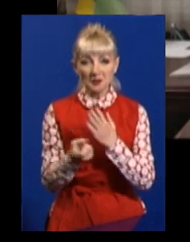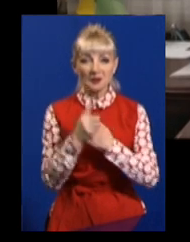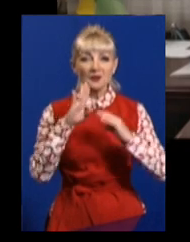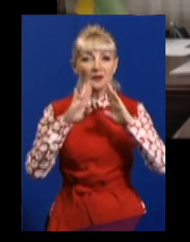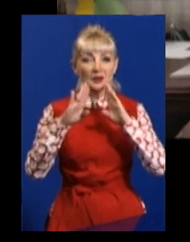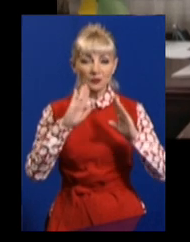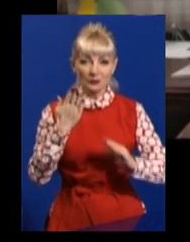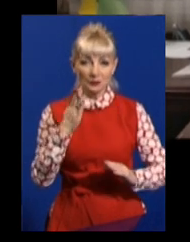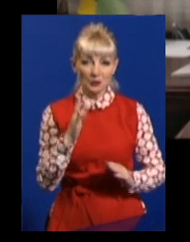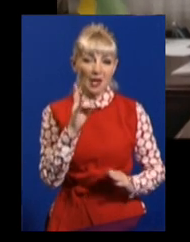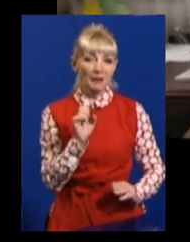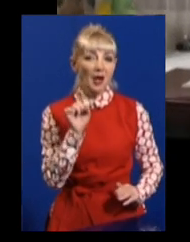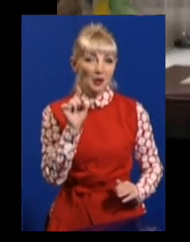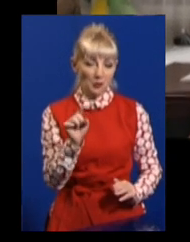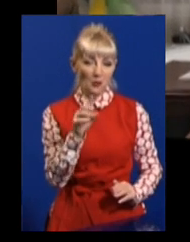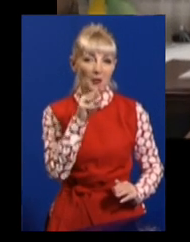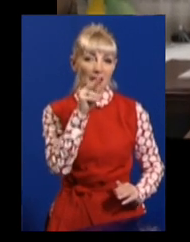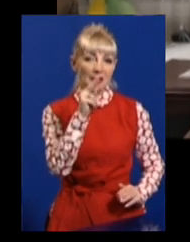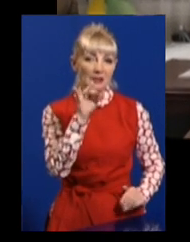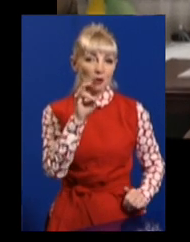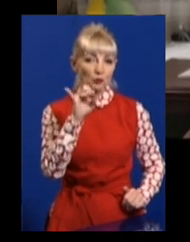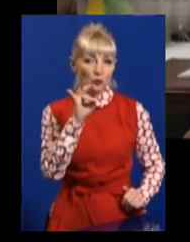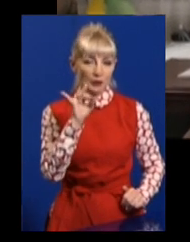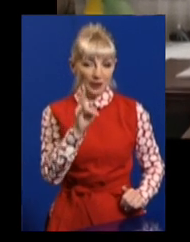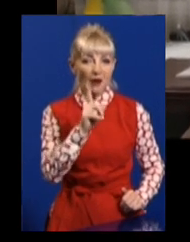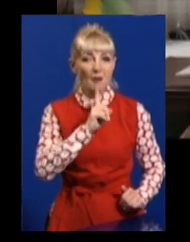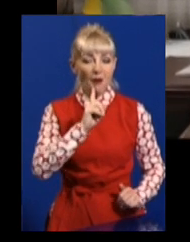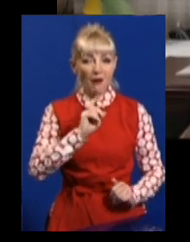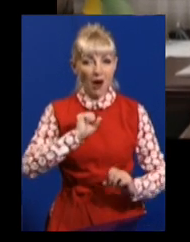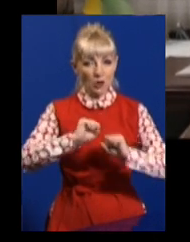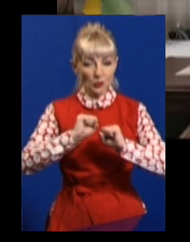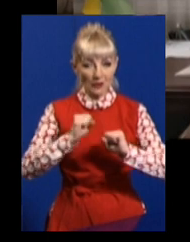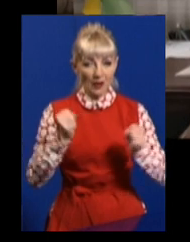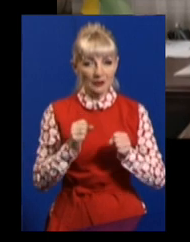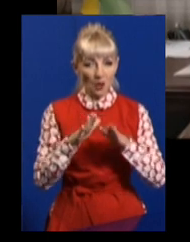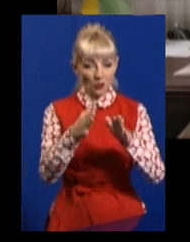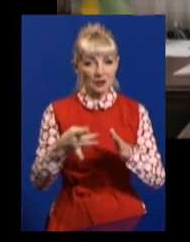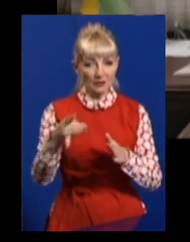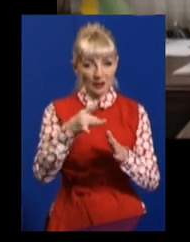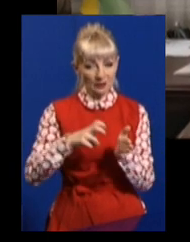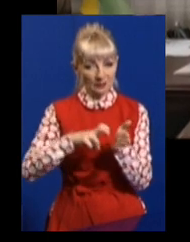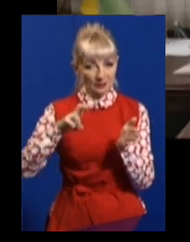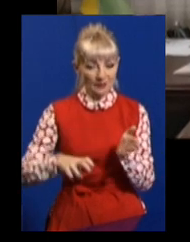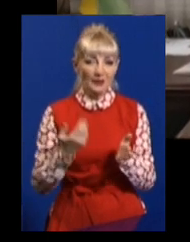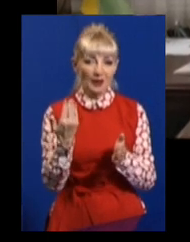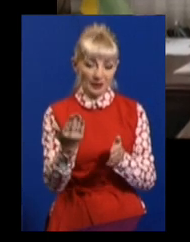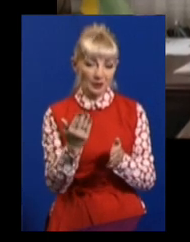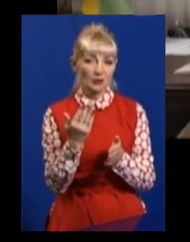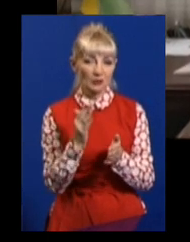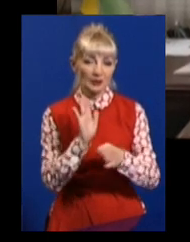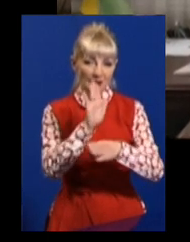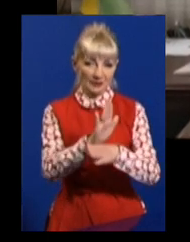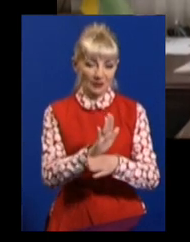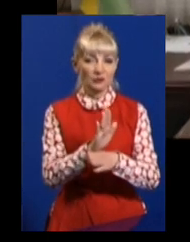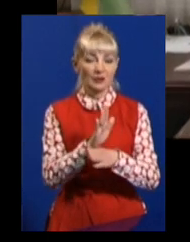вівторок. На ньому Тетяна Цибульник стверджує, поки очільник Холодногірського району відсторонений від посади, її призначили координувати роботу